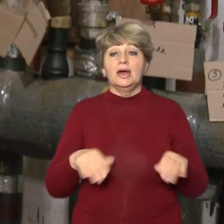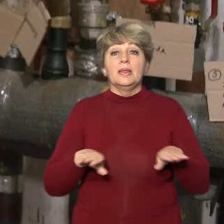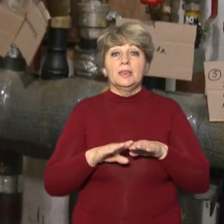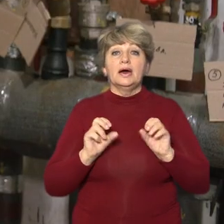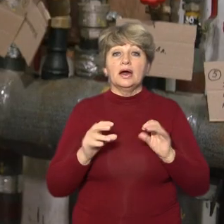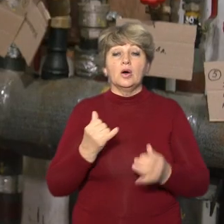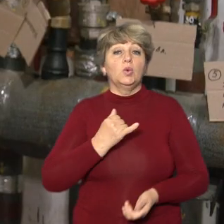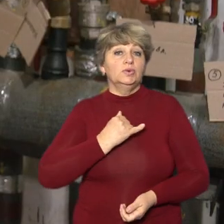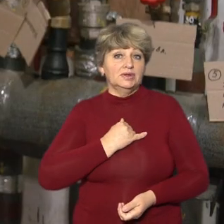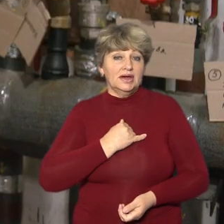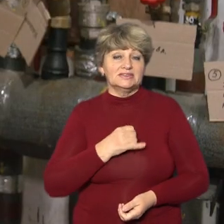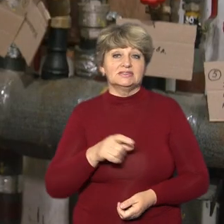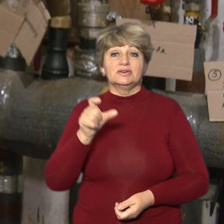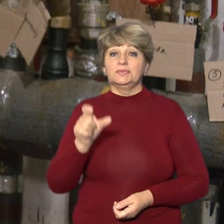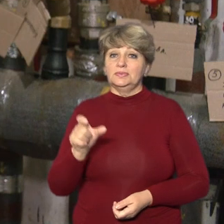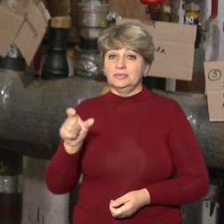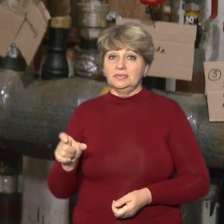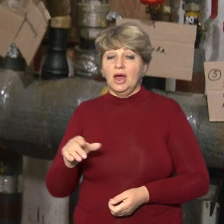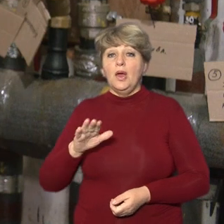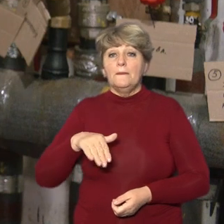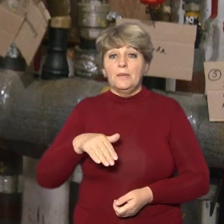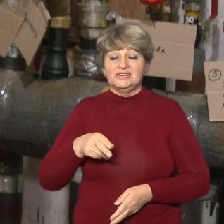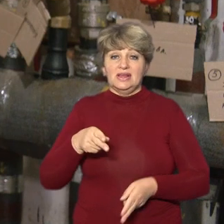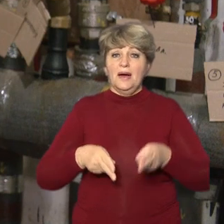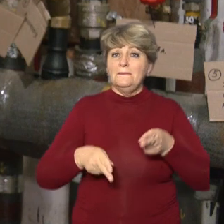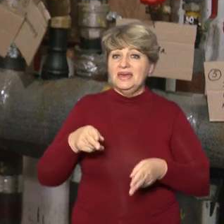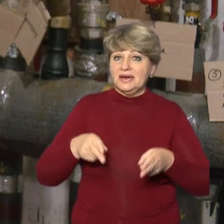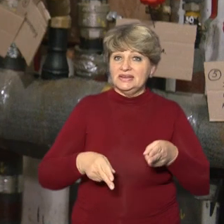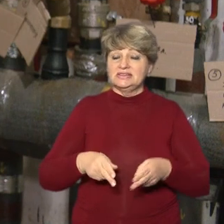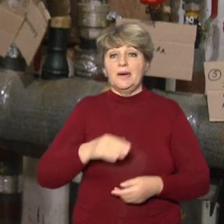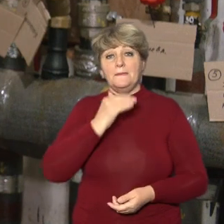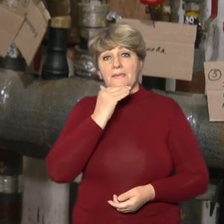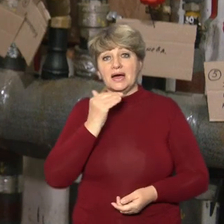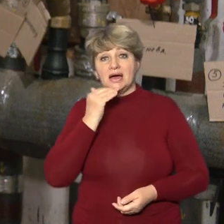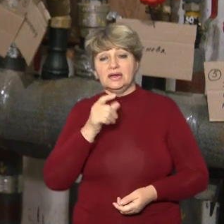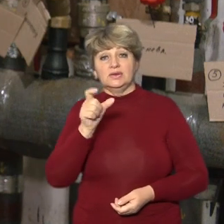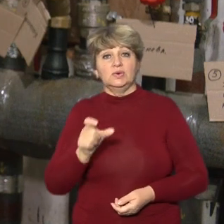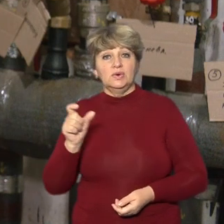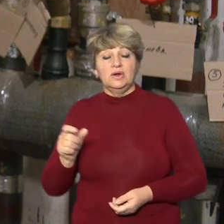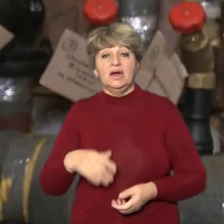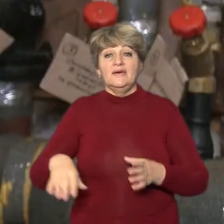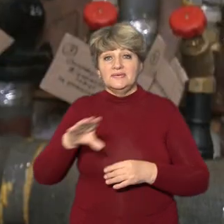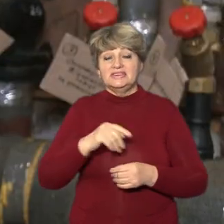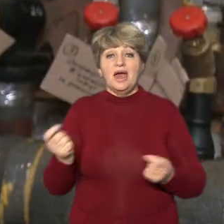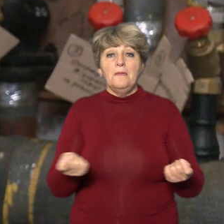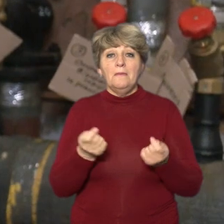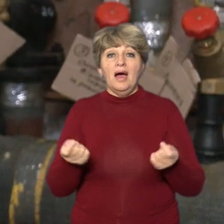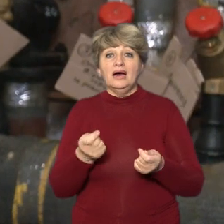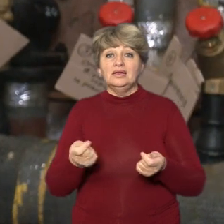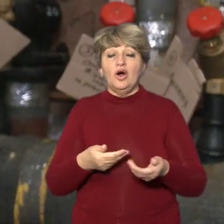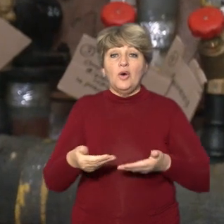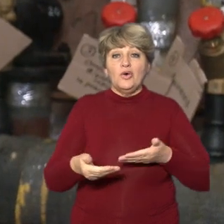пацієнти післяопераційні, багато пацієнтів, всі вони малорухомі. У нас